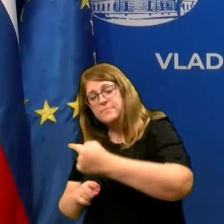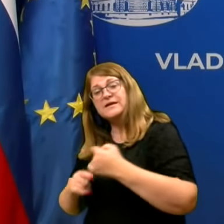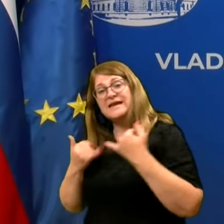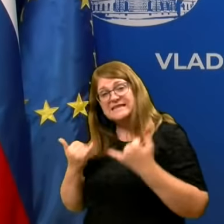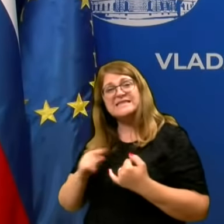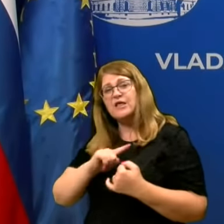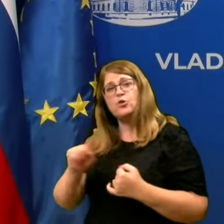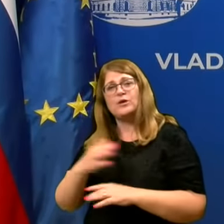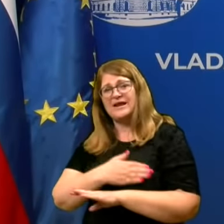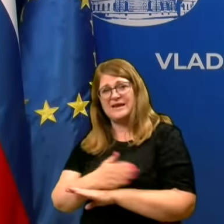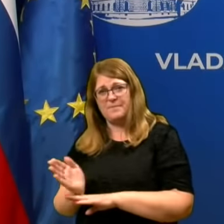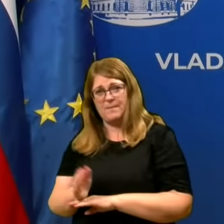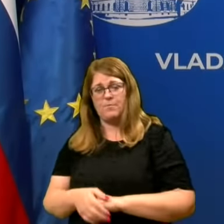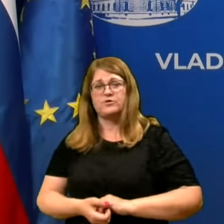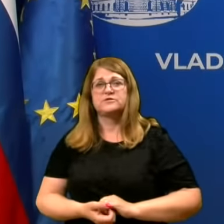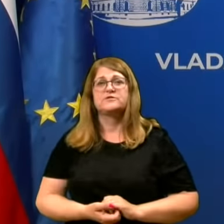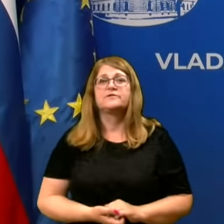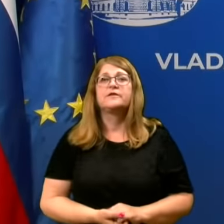prepozno.